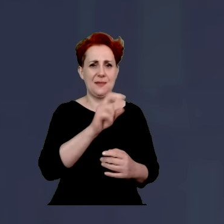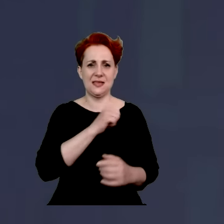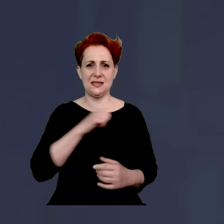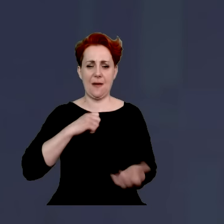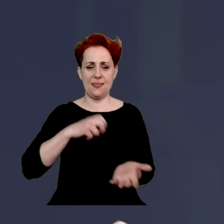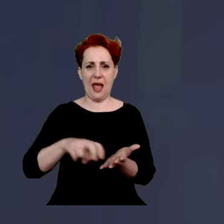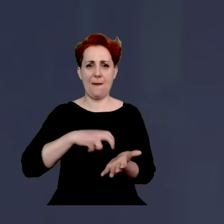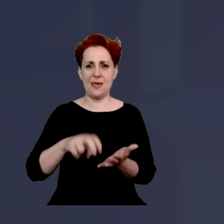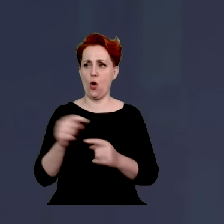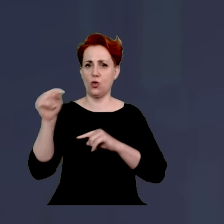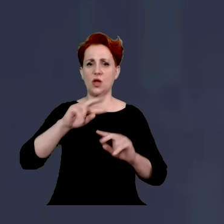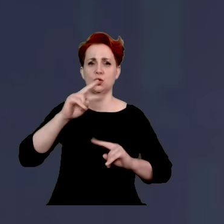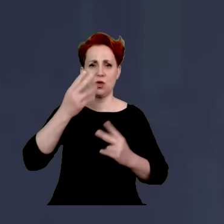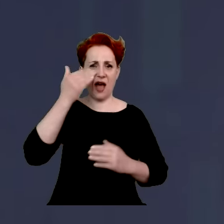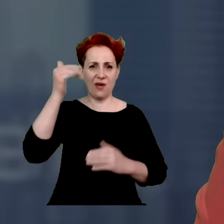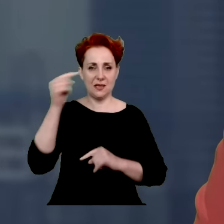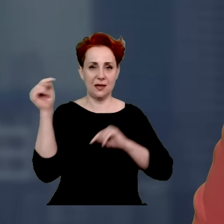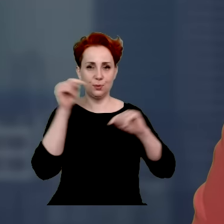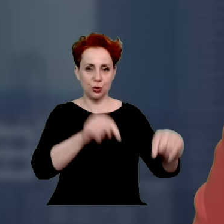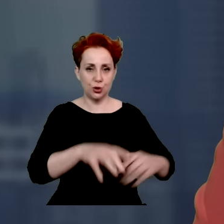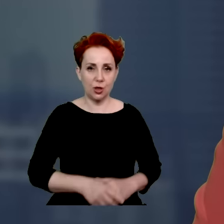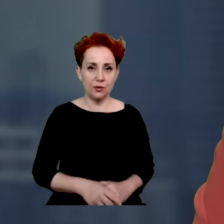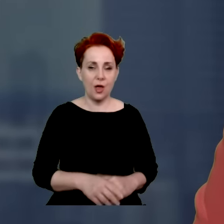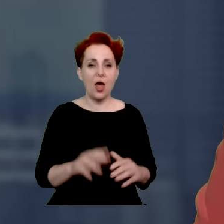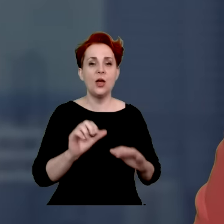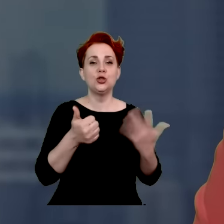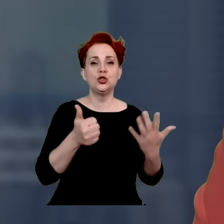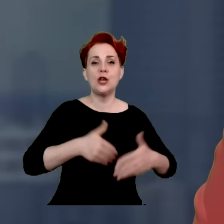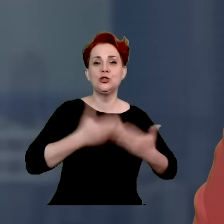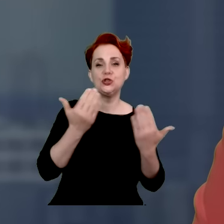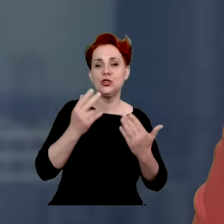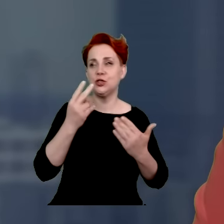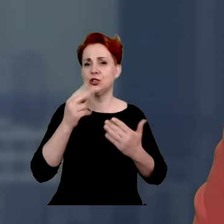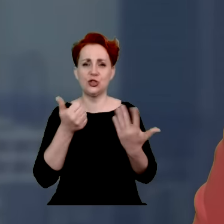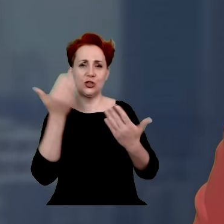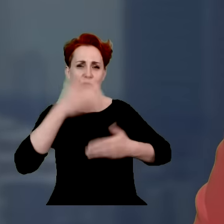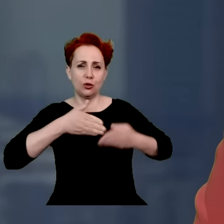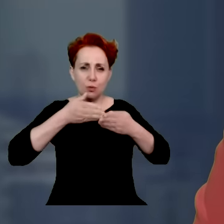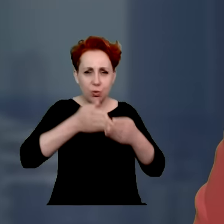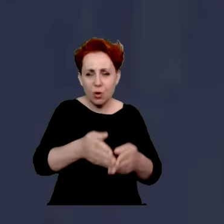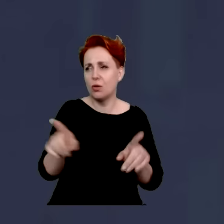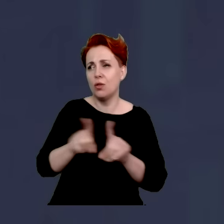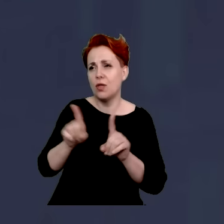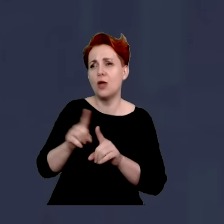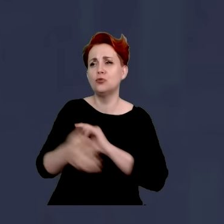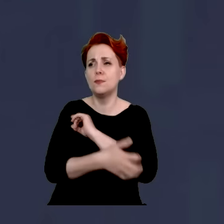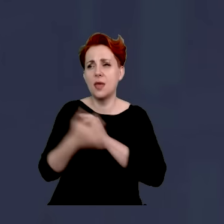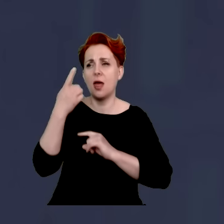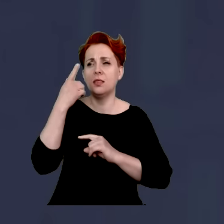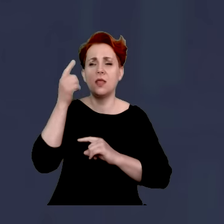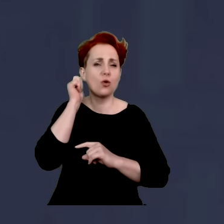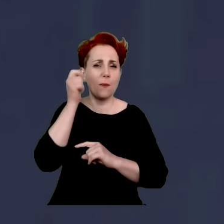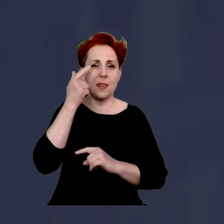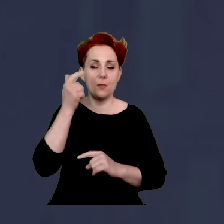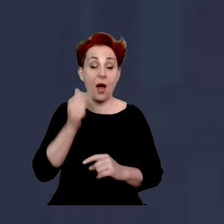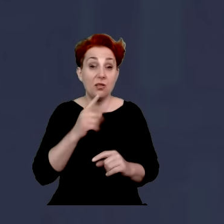Afganistanu razem z tym kotkiem. nocy płyną. Sześć dni i nocy płyną. kotkiem to dwie kobiety, ten biedy kot za szedł z Afganistanem. Tak i przecież on nocami